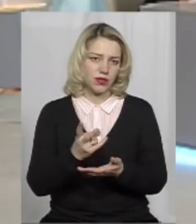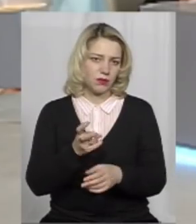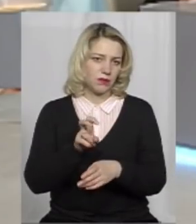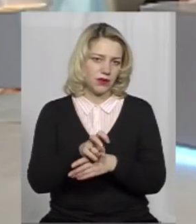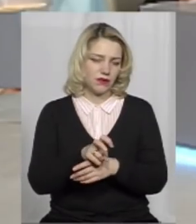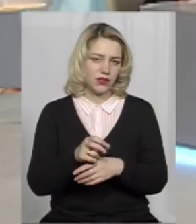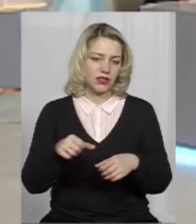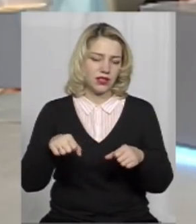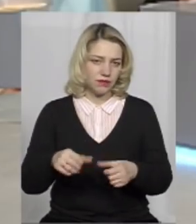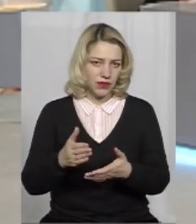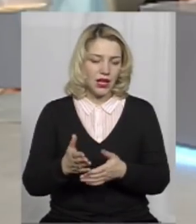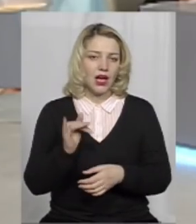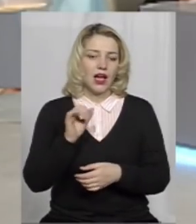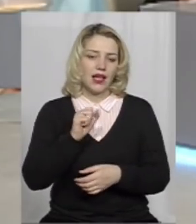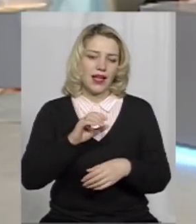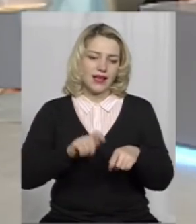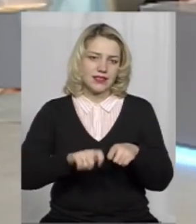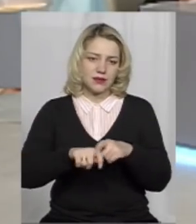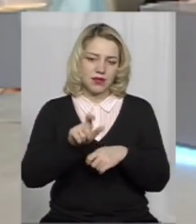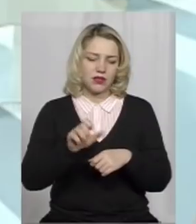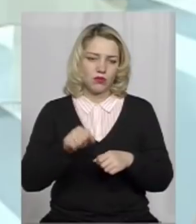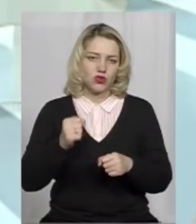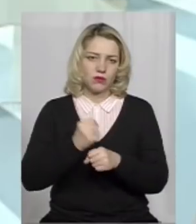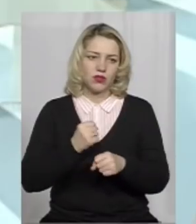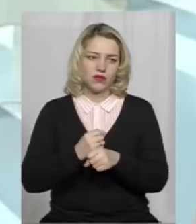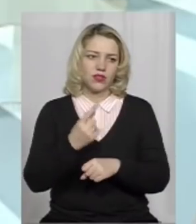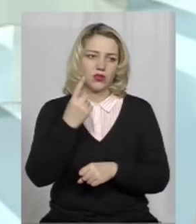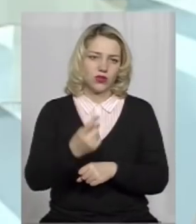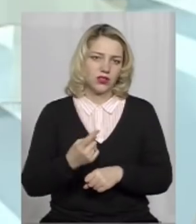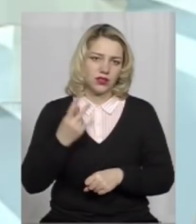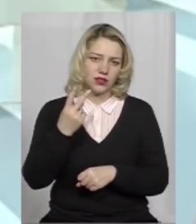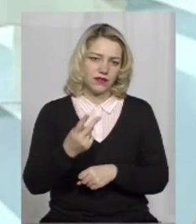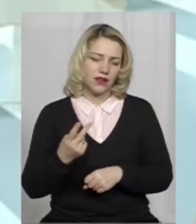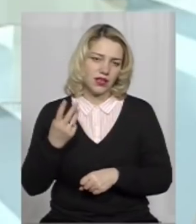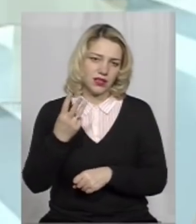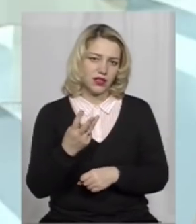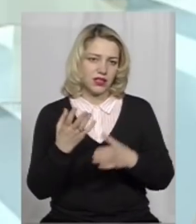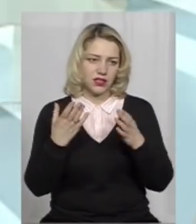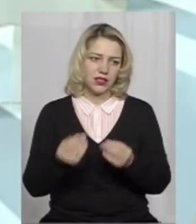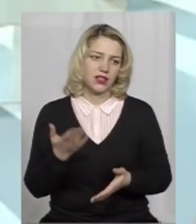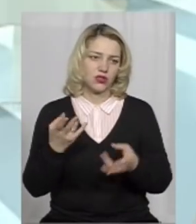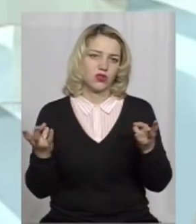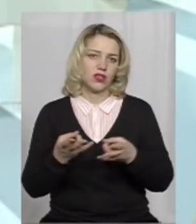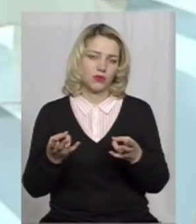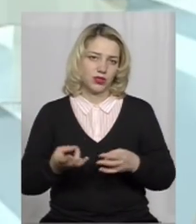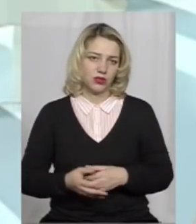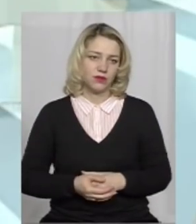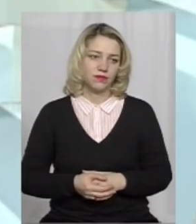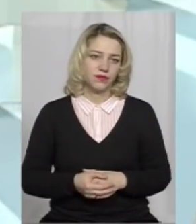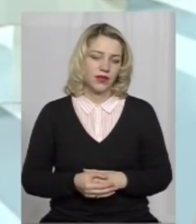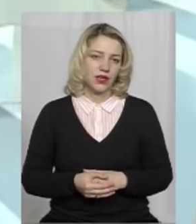право відвідати. Хоча експерт може працювати і один, і два, і навіть три дні, якщо у разі необхідності.